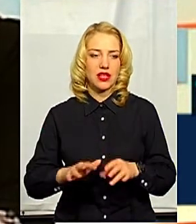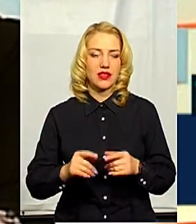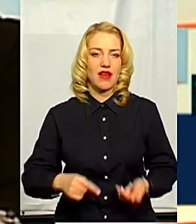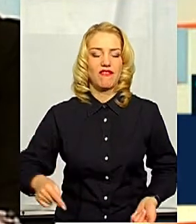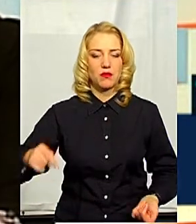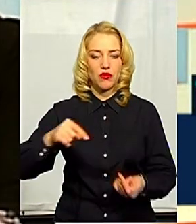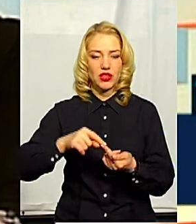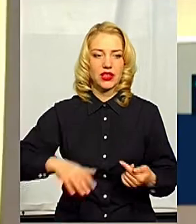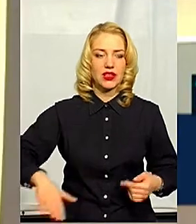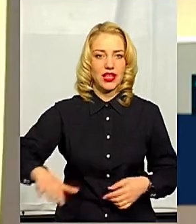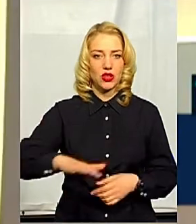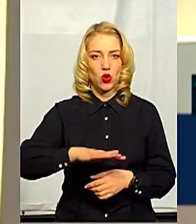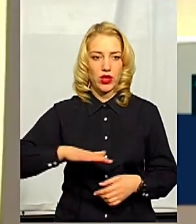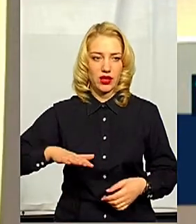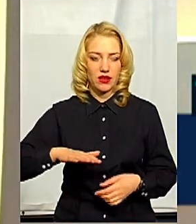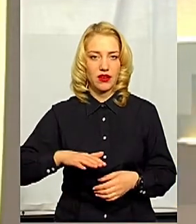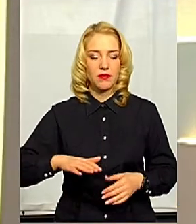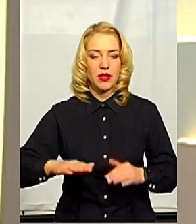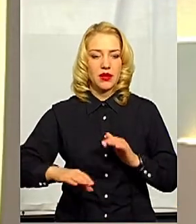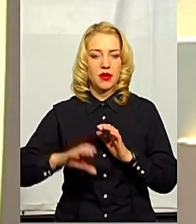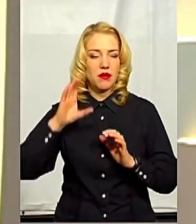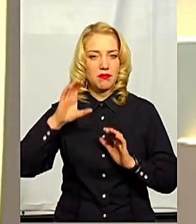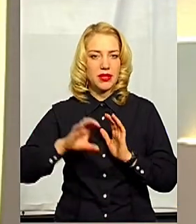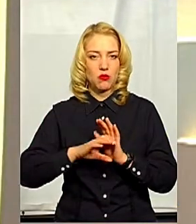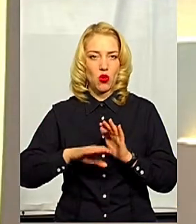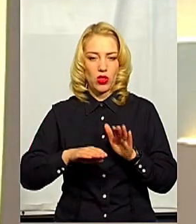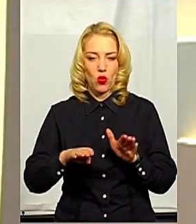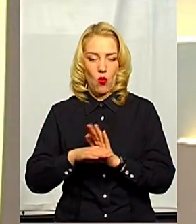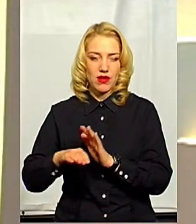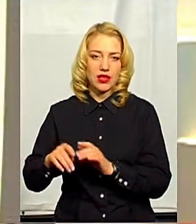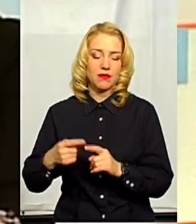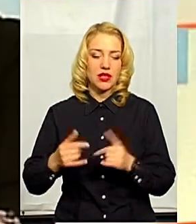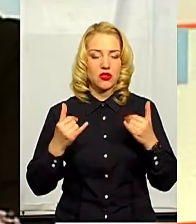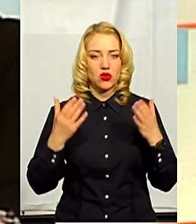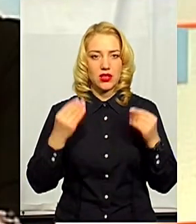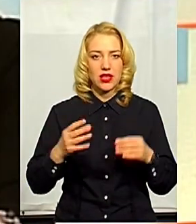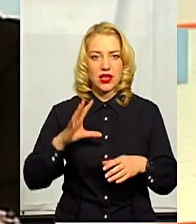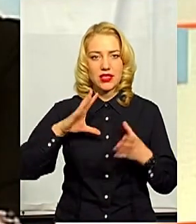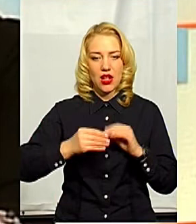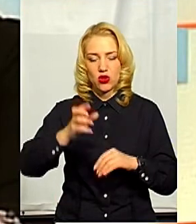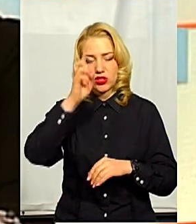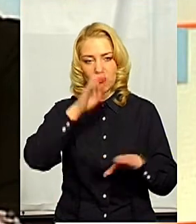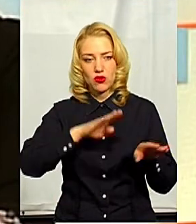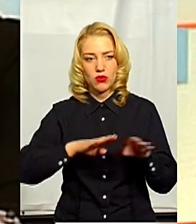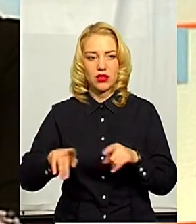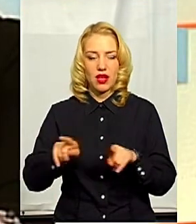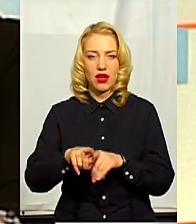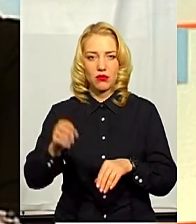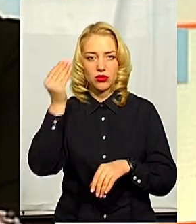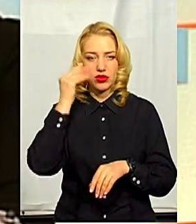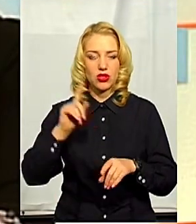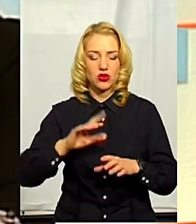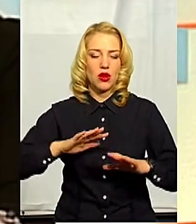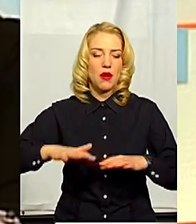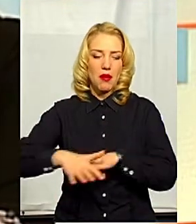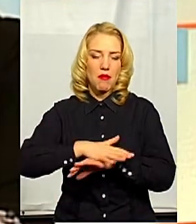територіях підпорядкованих. Фактично, на сьогоднішній день і на загальнодержавному рівні така позиція, що масові заходи